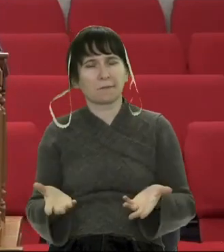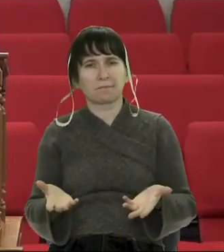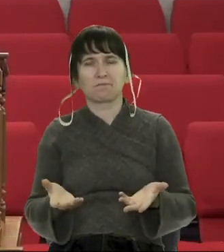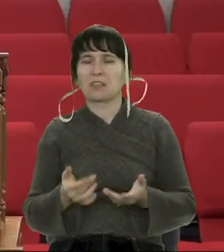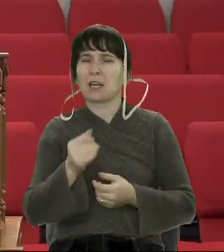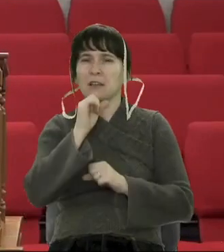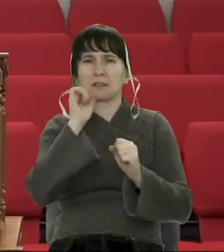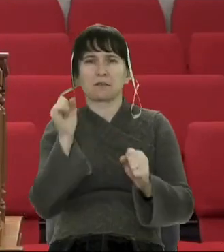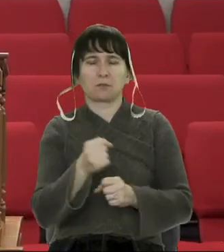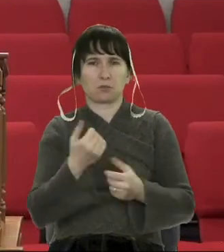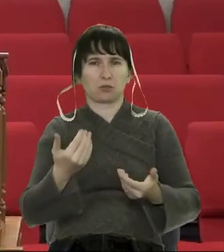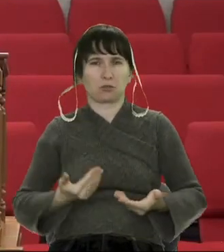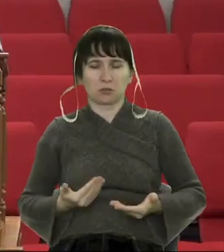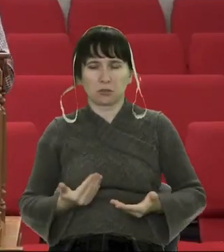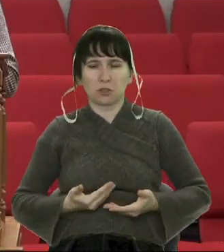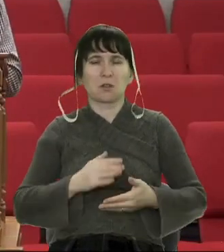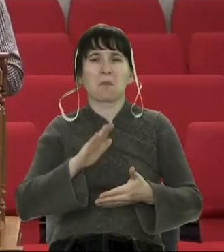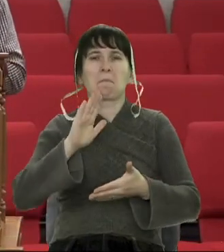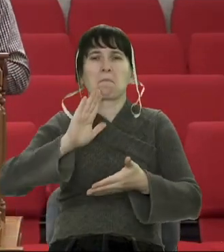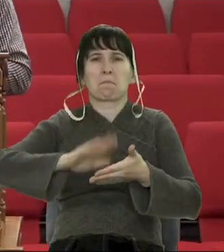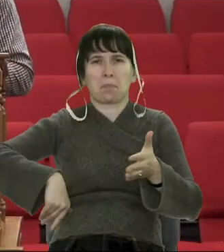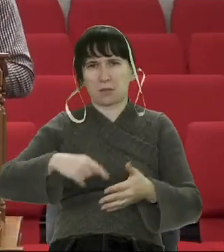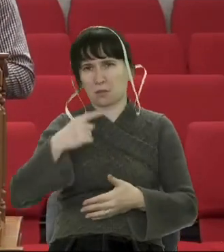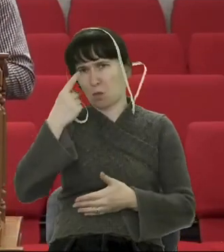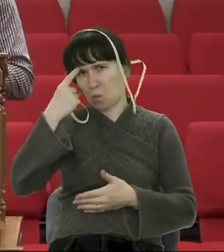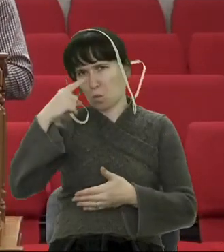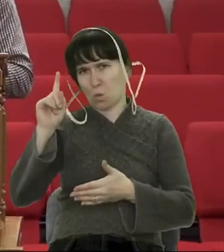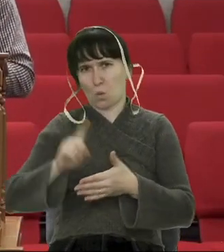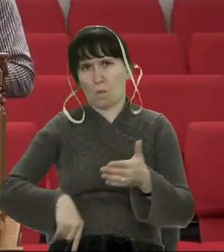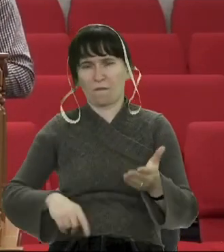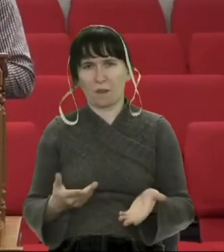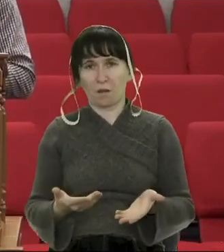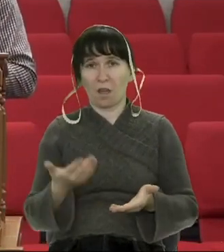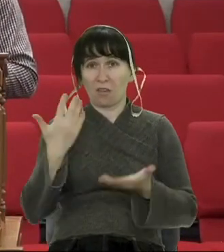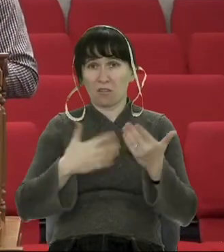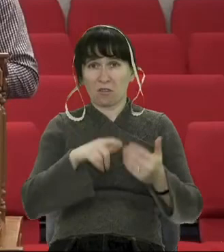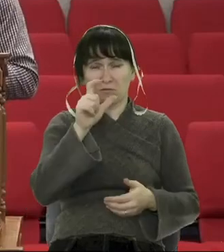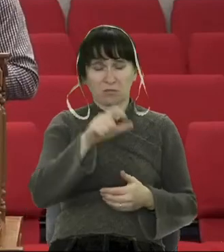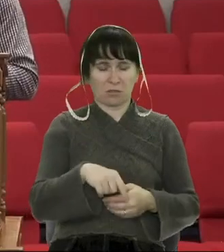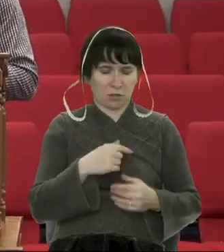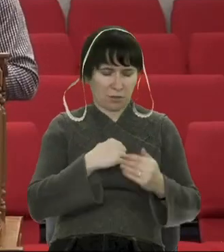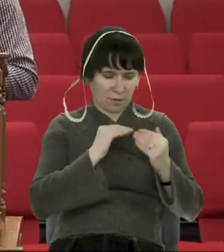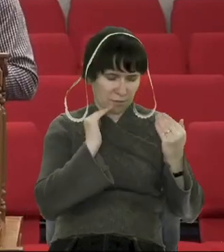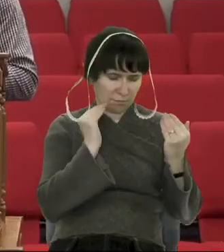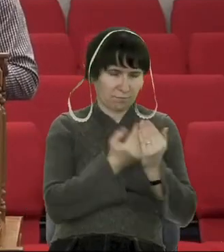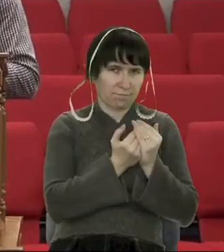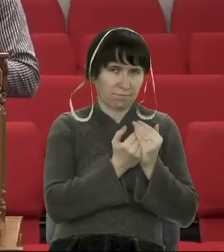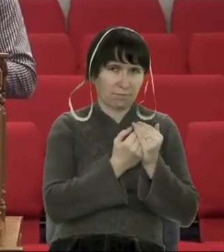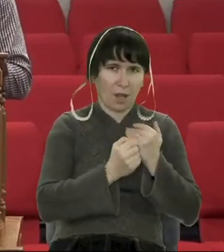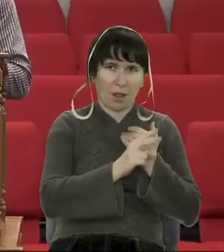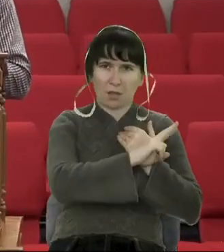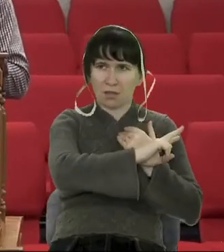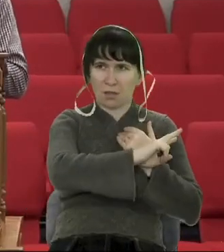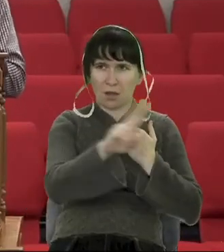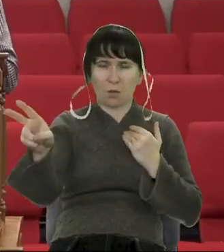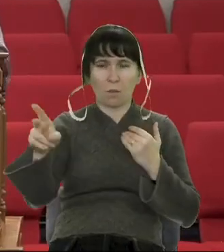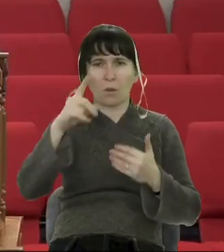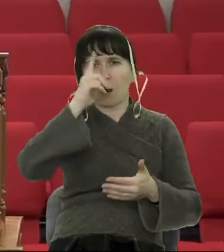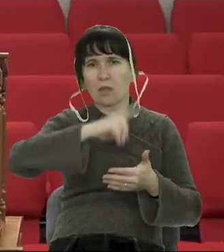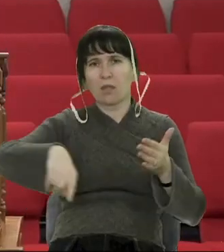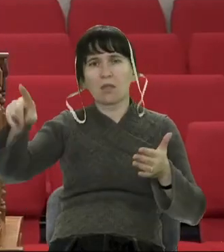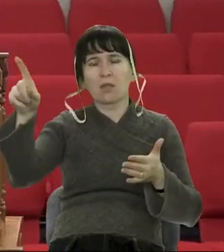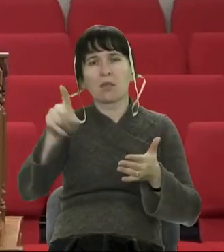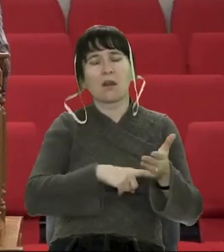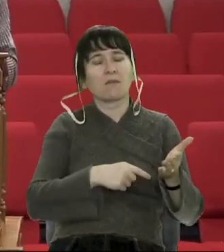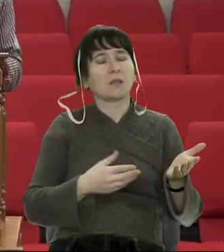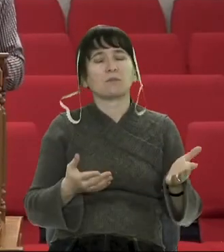іншим людям. І коли людина замикається в своїй недовірі, ми зачитували текст до Коринтян, коли Павло говорить,